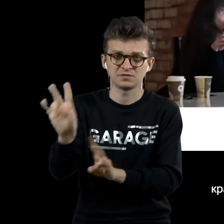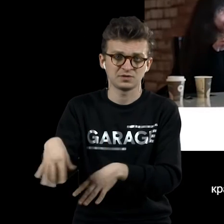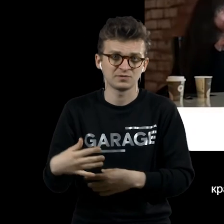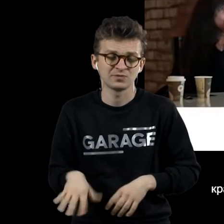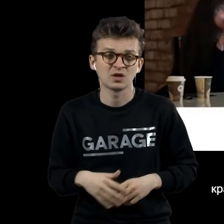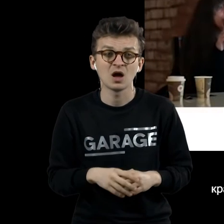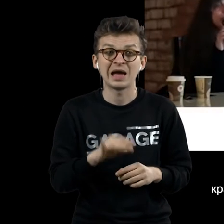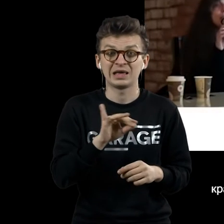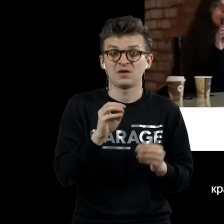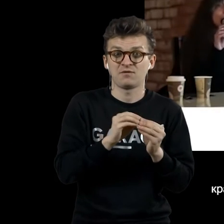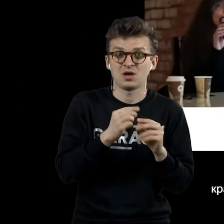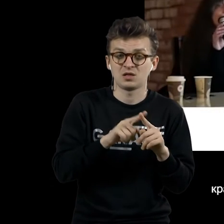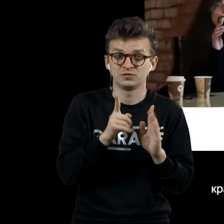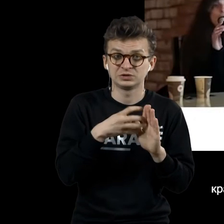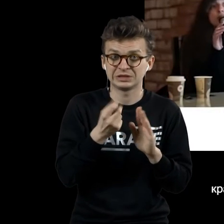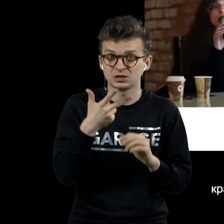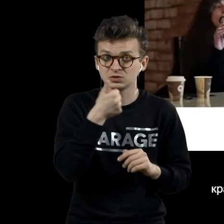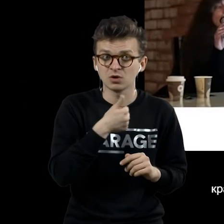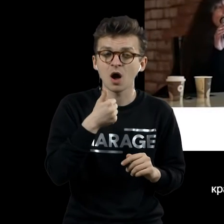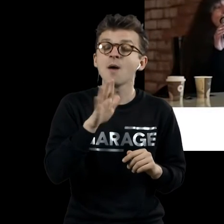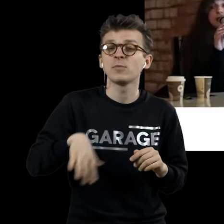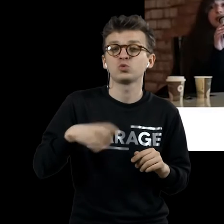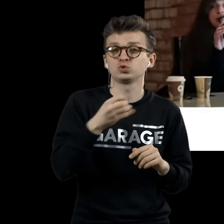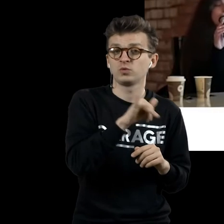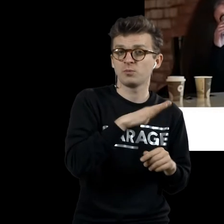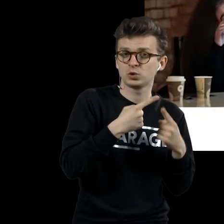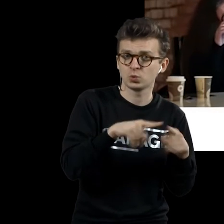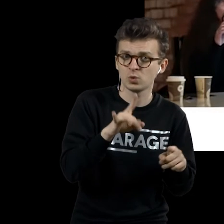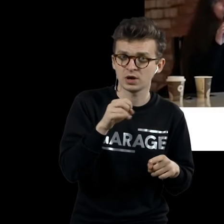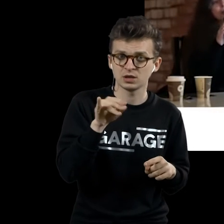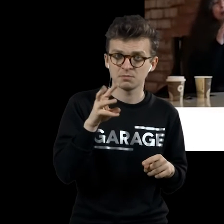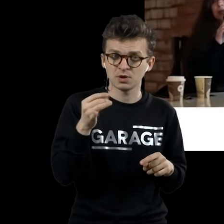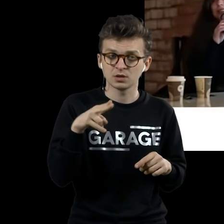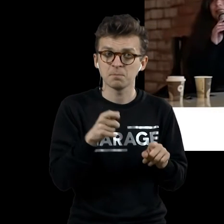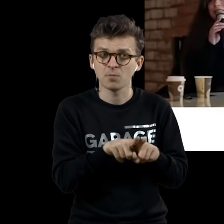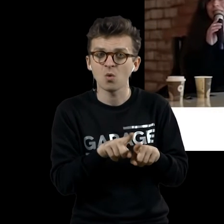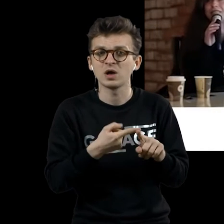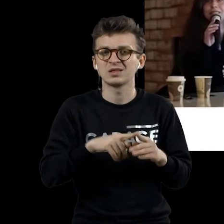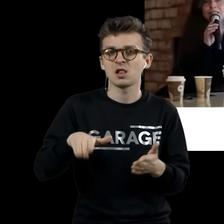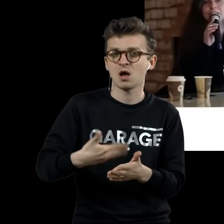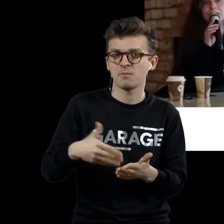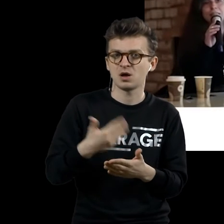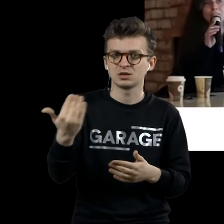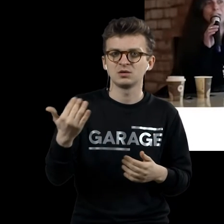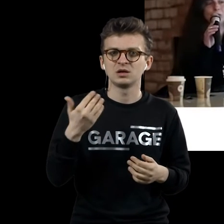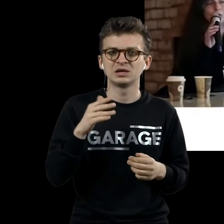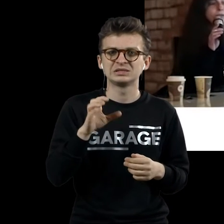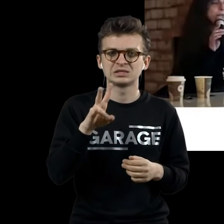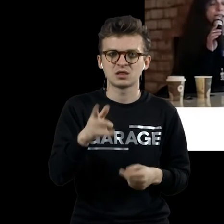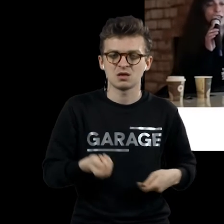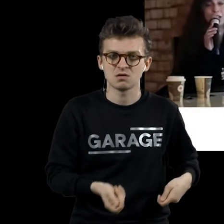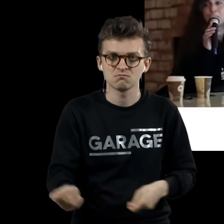И в тот же год он... Потом у был еще такой родимейт. Это лопата для снега, называется работа.